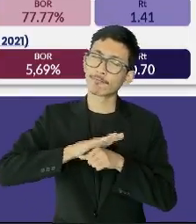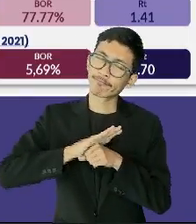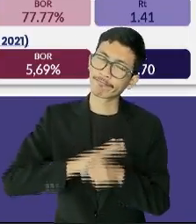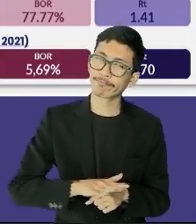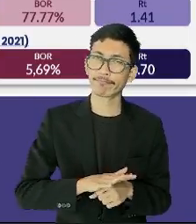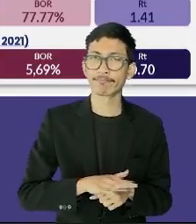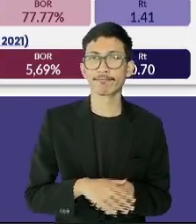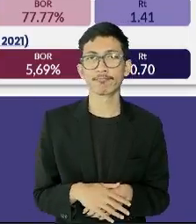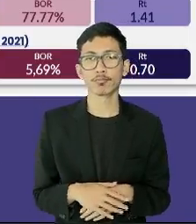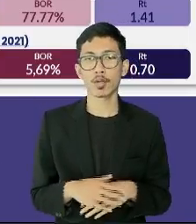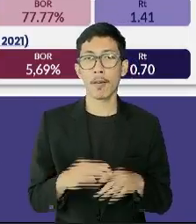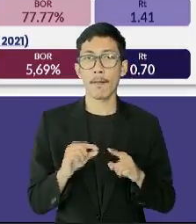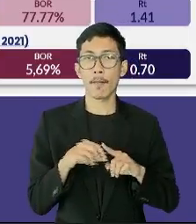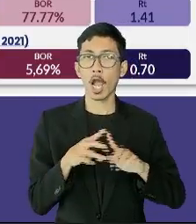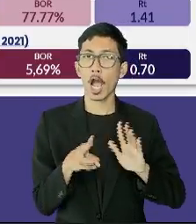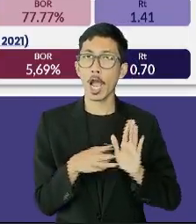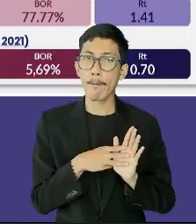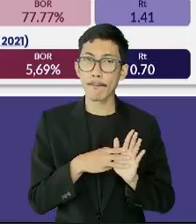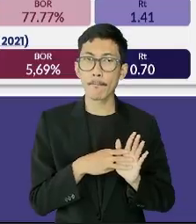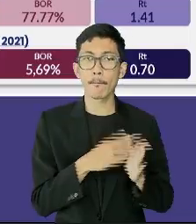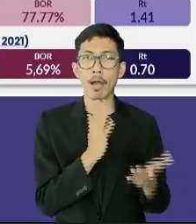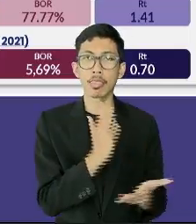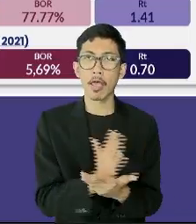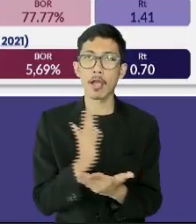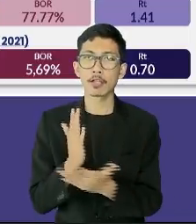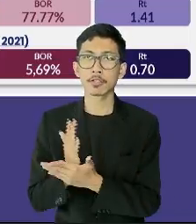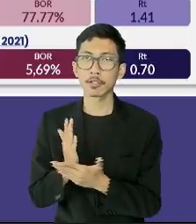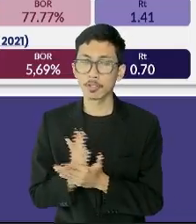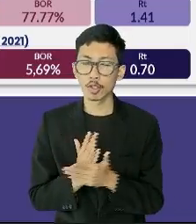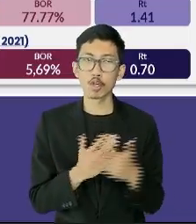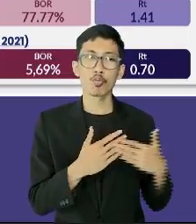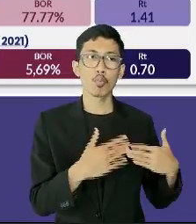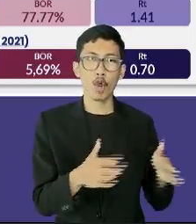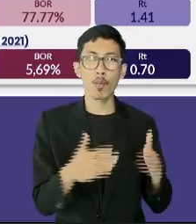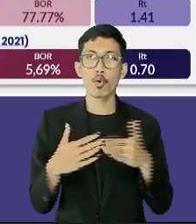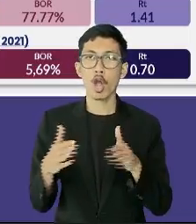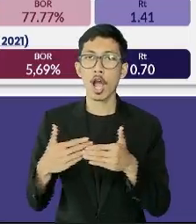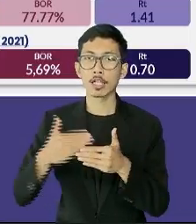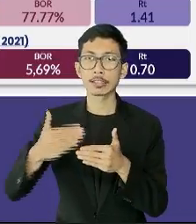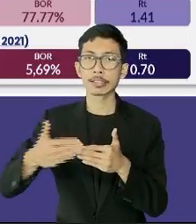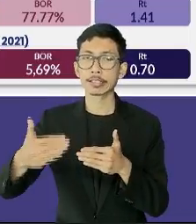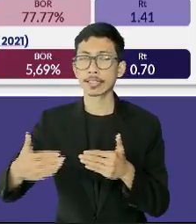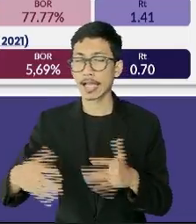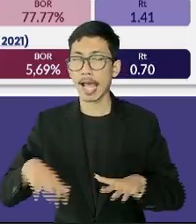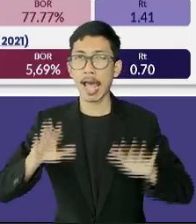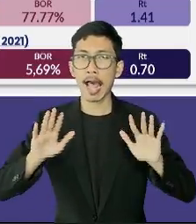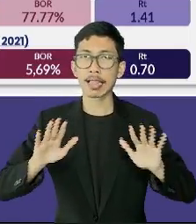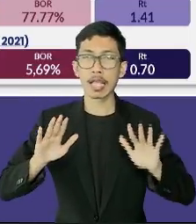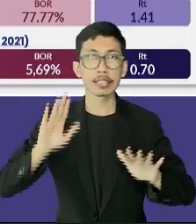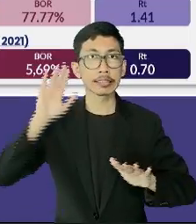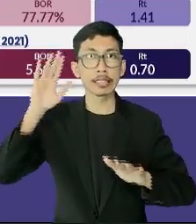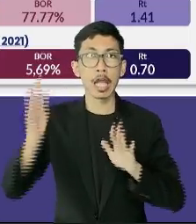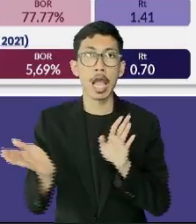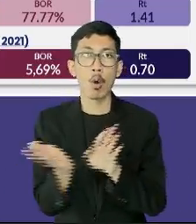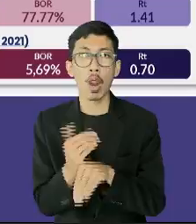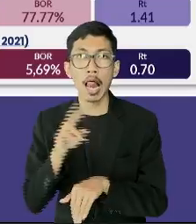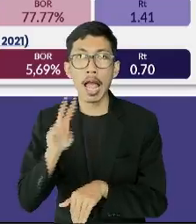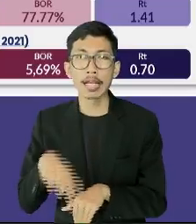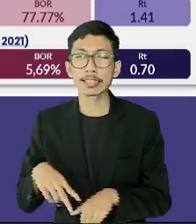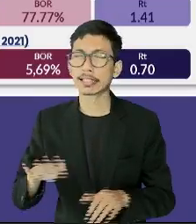kebijakan pembukaan bertahap perlu dilakukan hati-hati agar kasus tidak kembali meningkat.